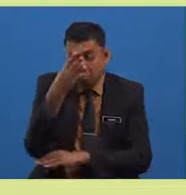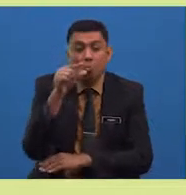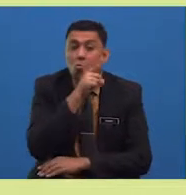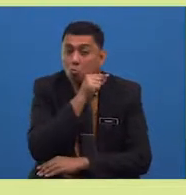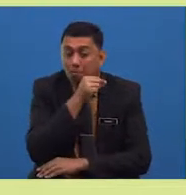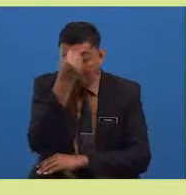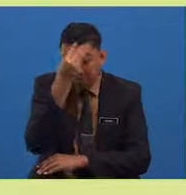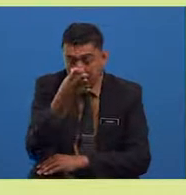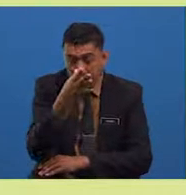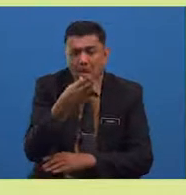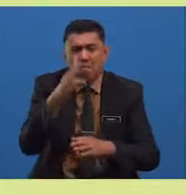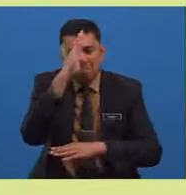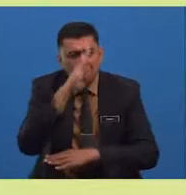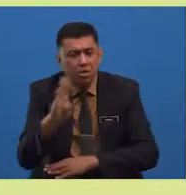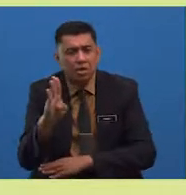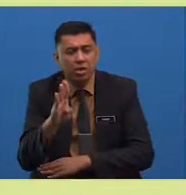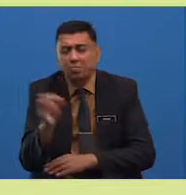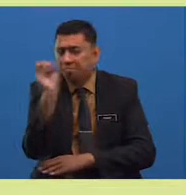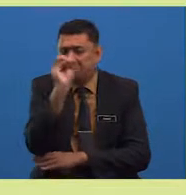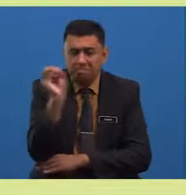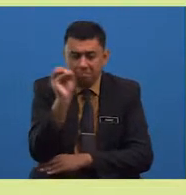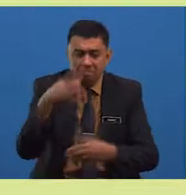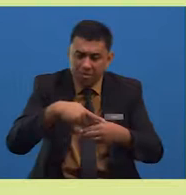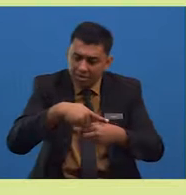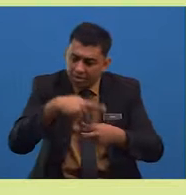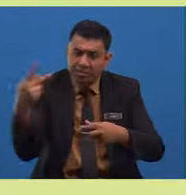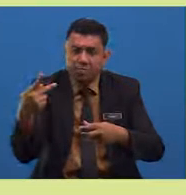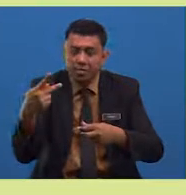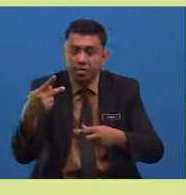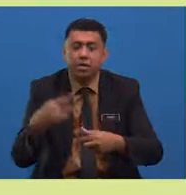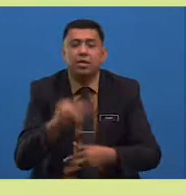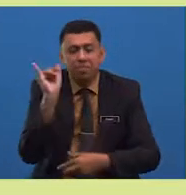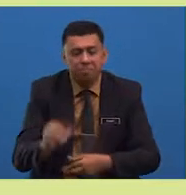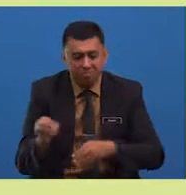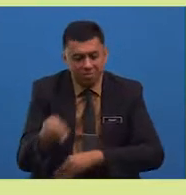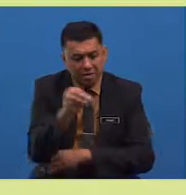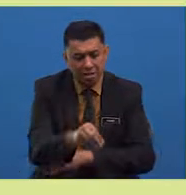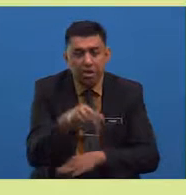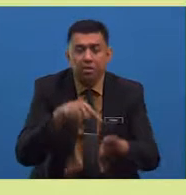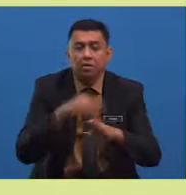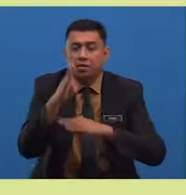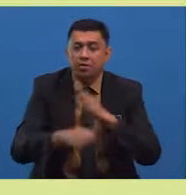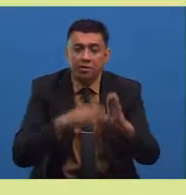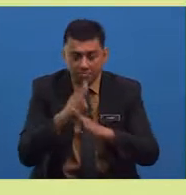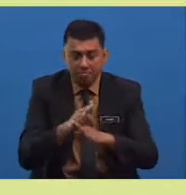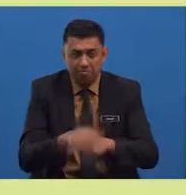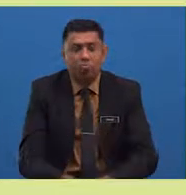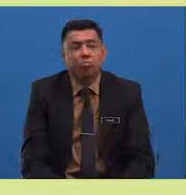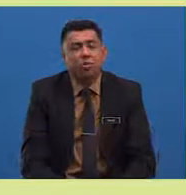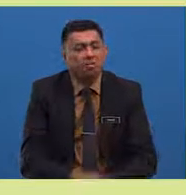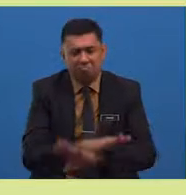bahawa tiada padi yang ditanam di bumi. Empunya padi tidak